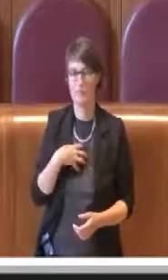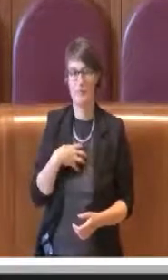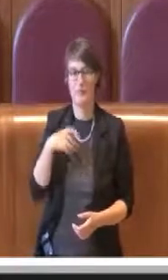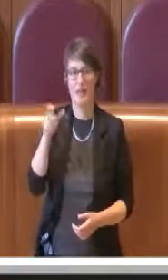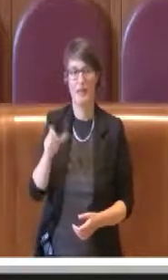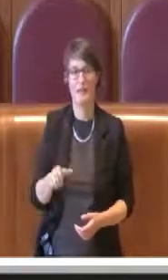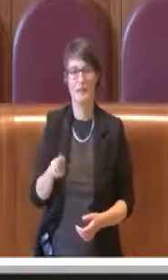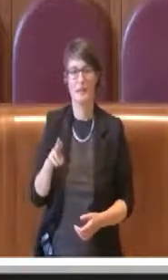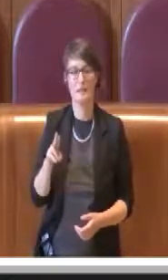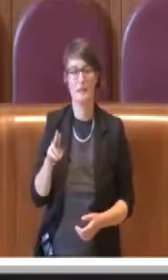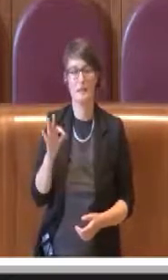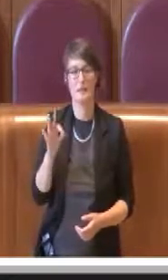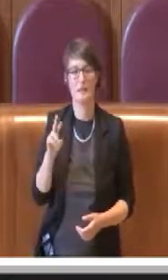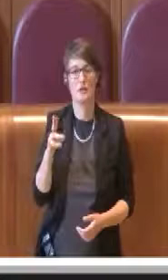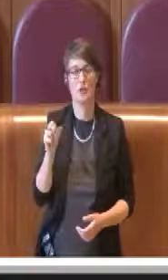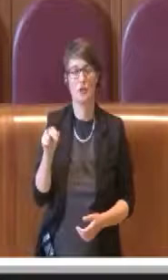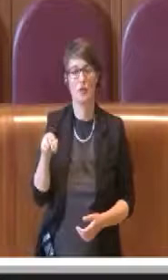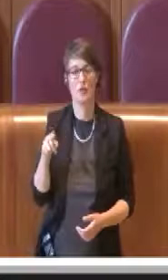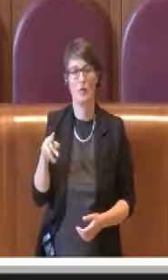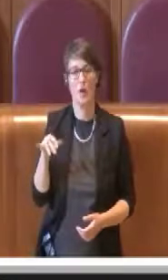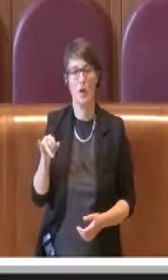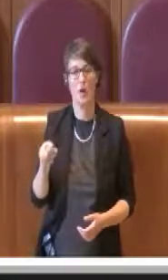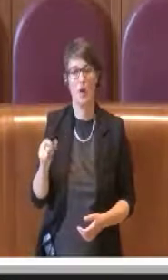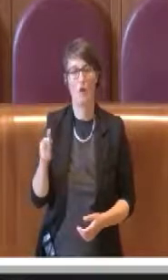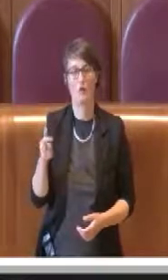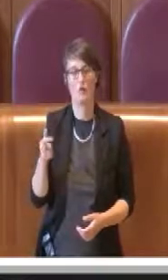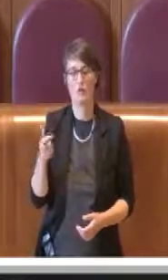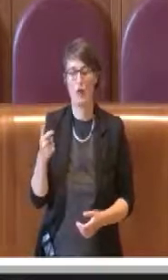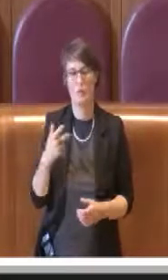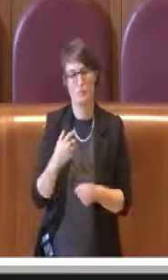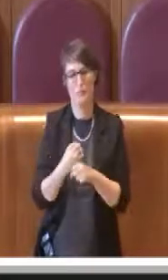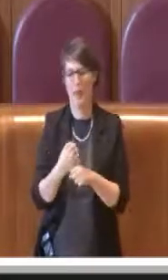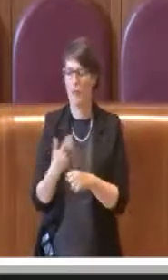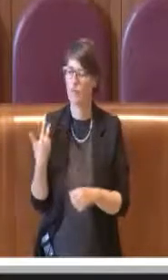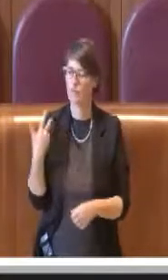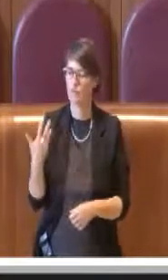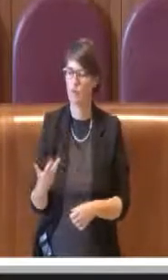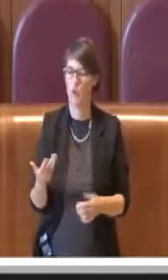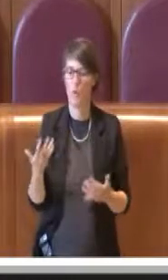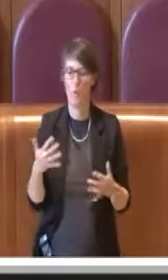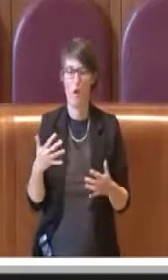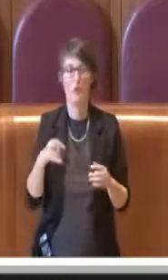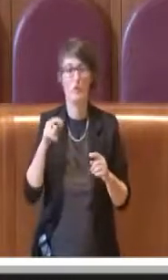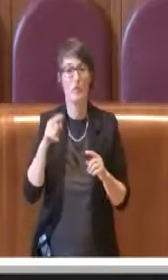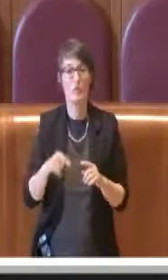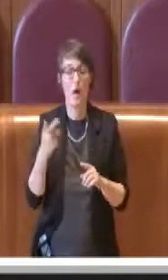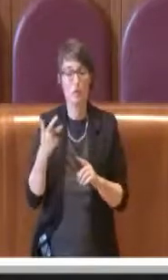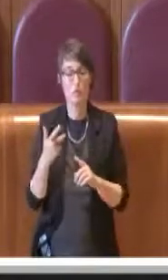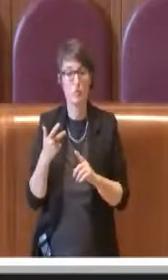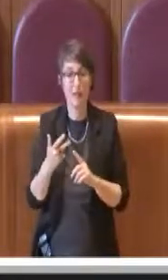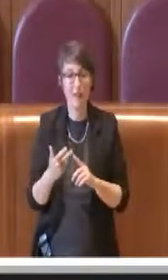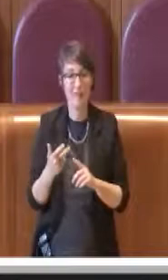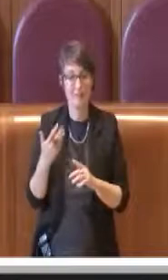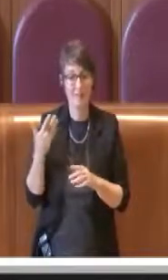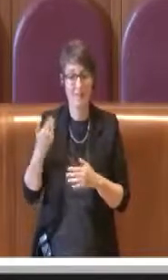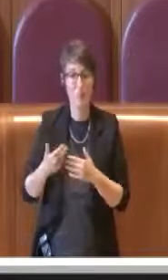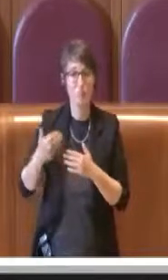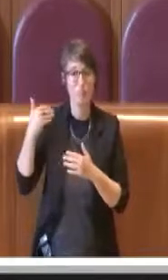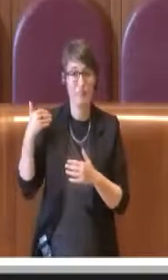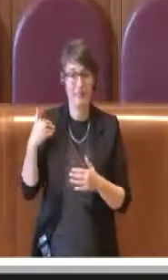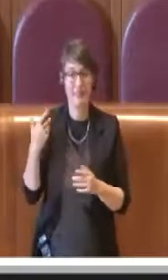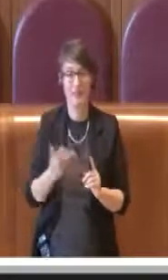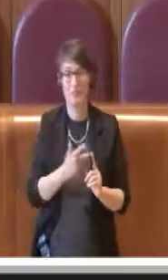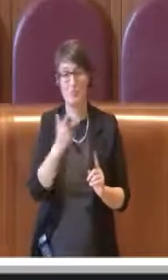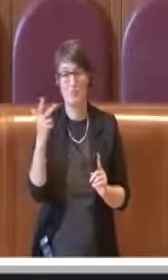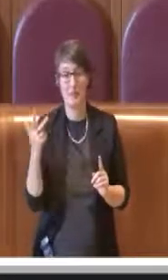lavoro fatto in questi cinque anni, ma anche nei tre anni precedenti come consigliere e membro